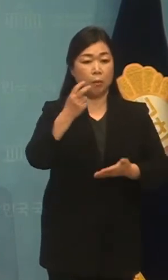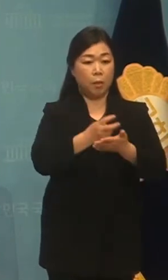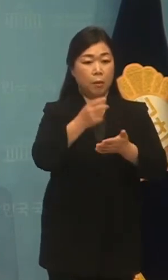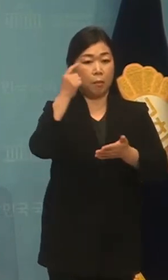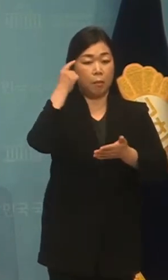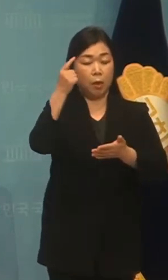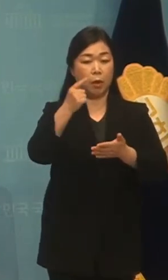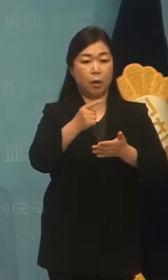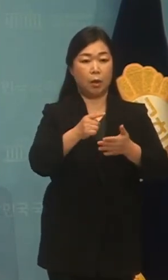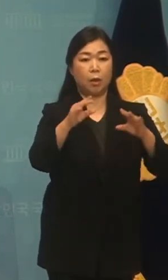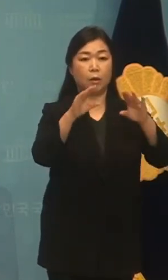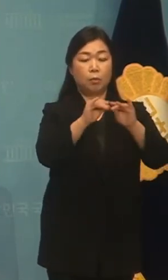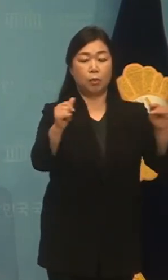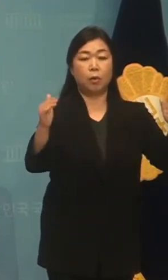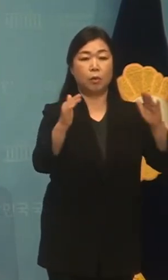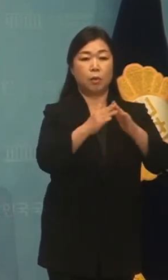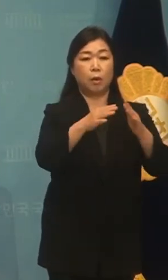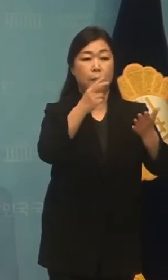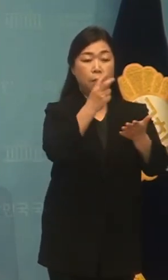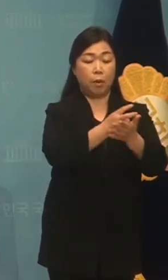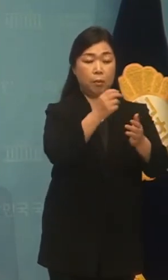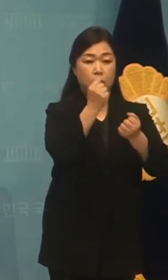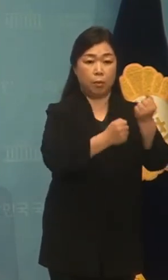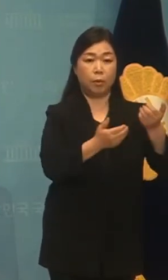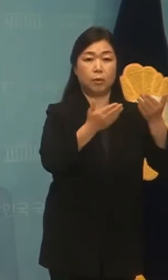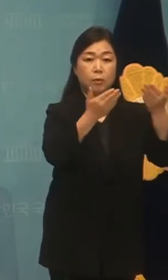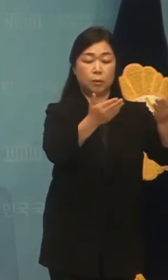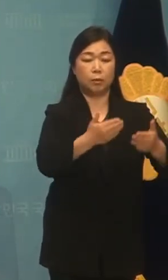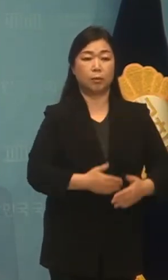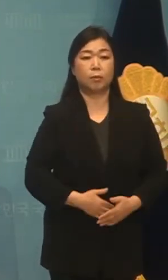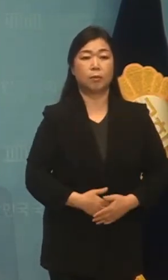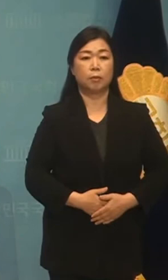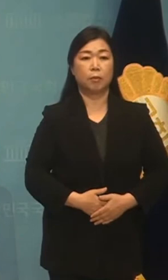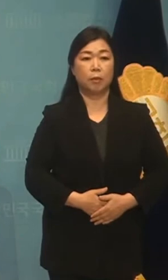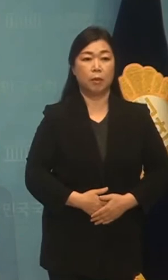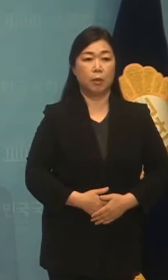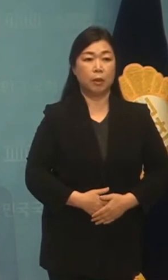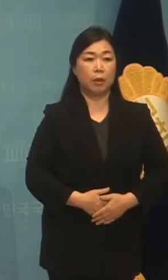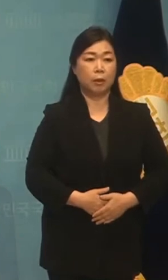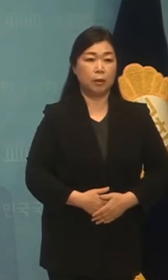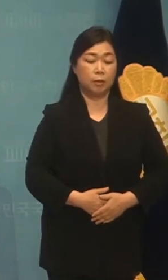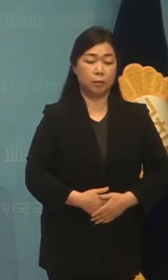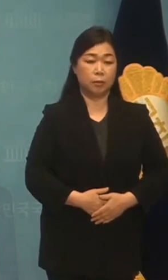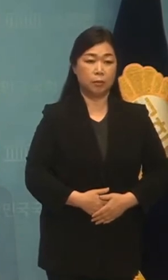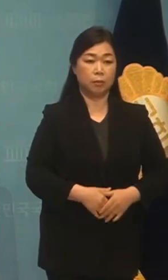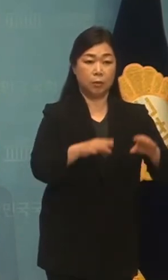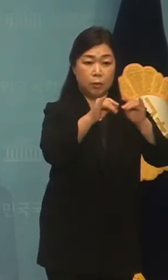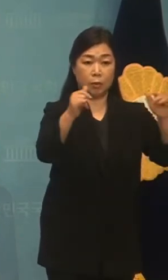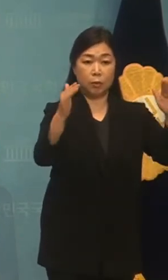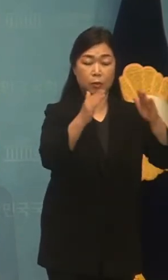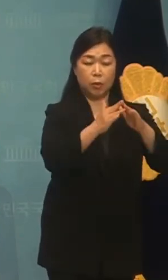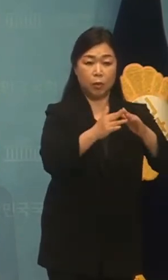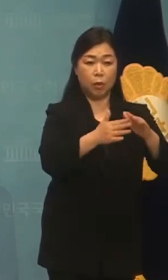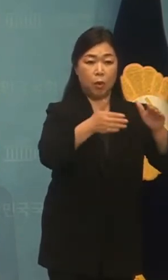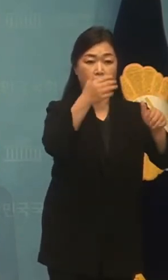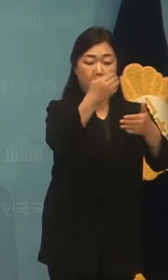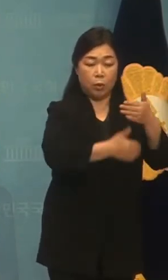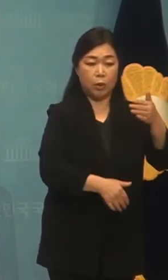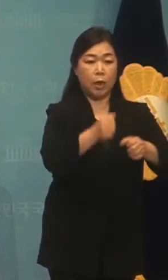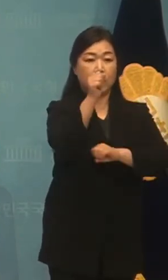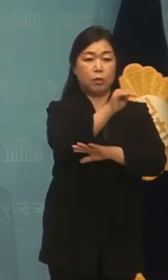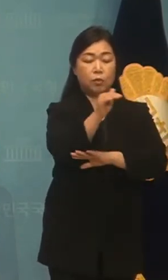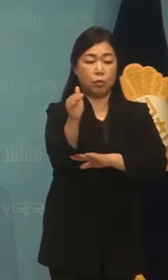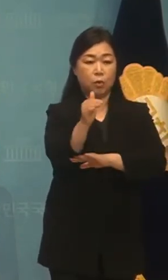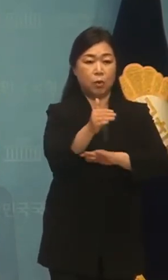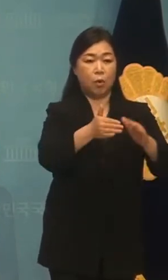종합부동산세법 개정안을 설명해 드리도록 하겠습니다. 먼저 종부세 공제 기준을 공시지가